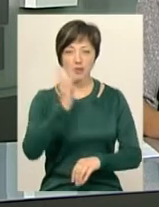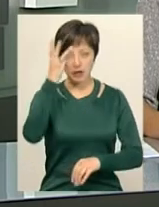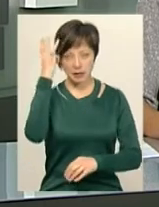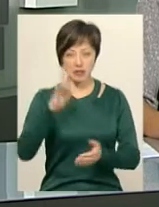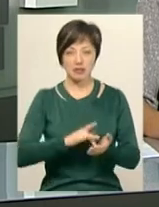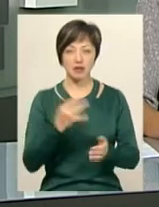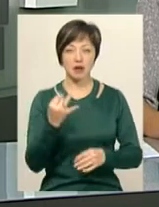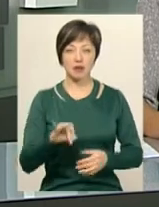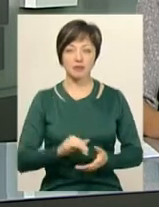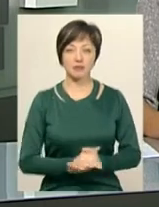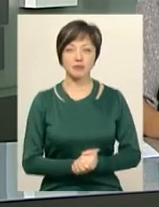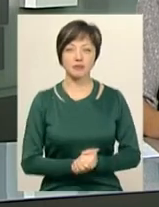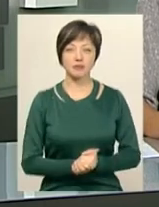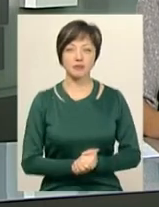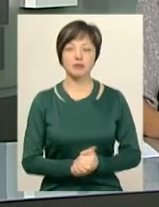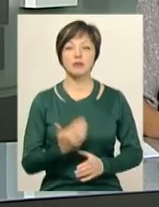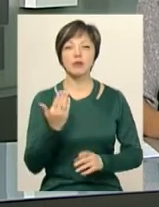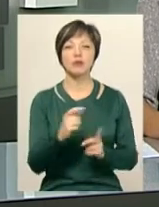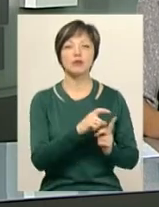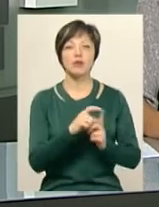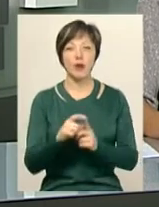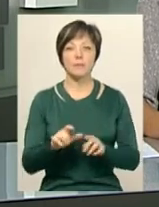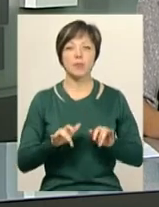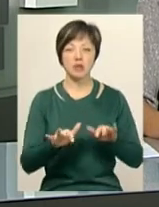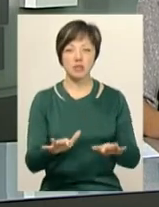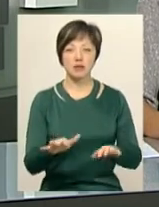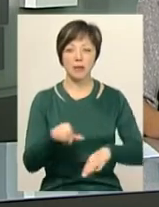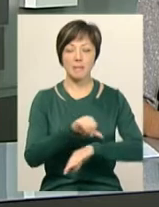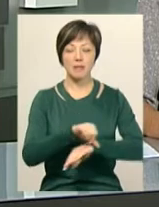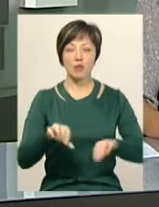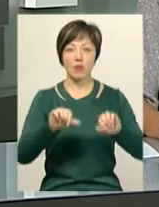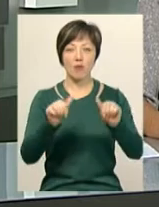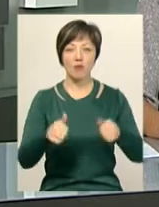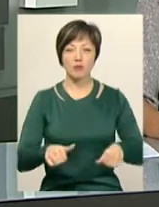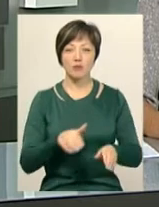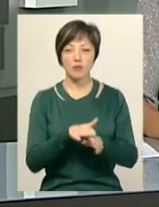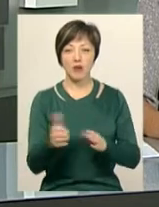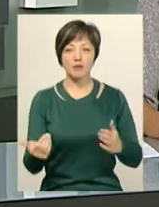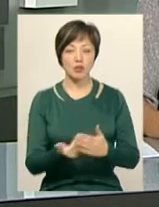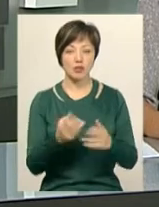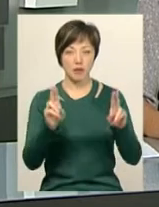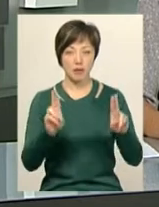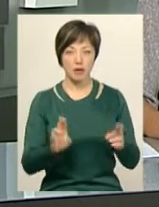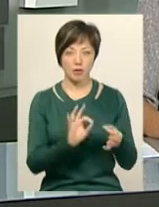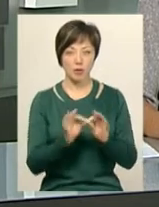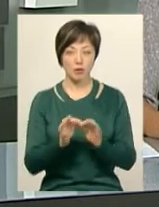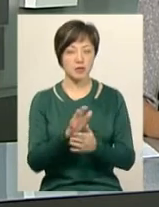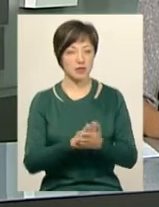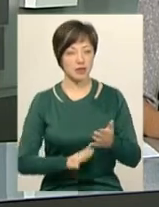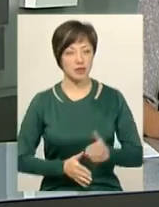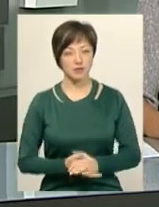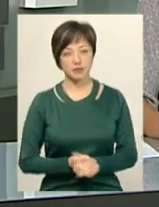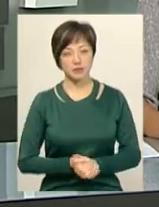центральний Ігор Овчарук. За його словами, процес митного оформлення відбувався за новими правилами. Подробиці далі у